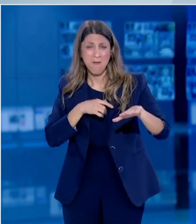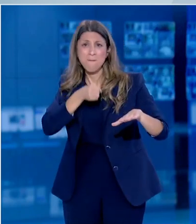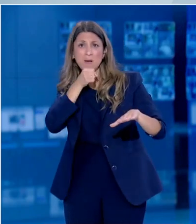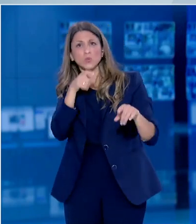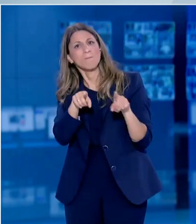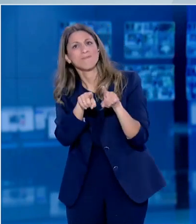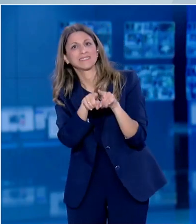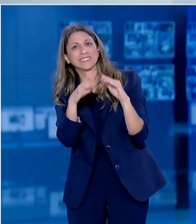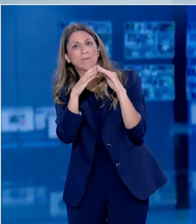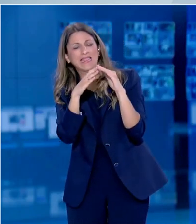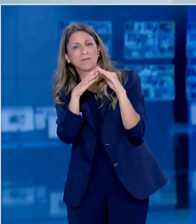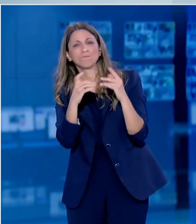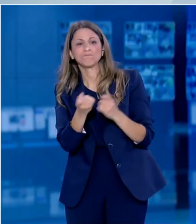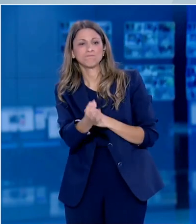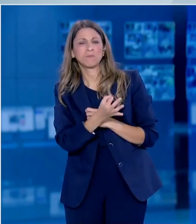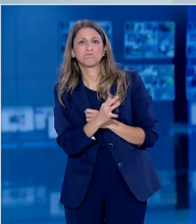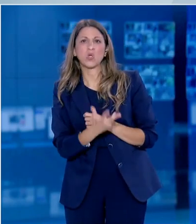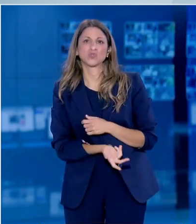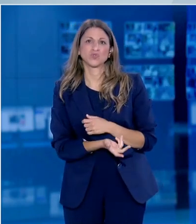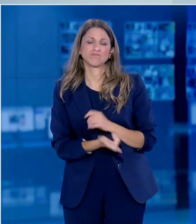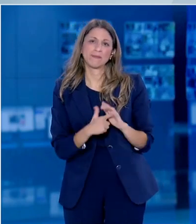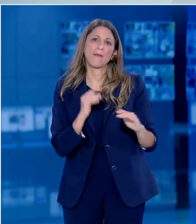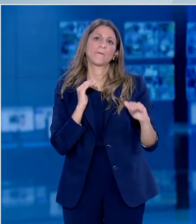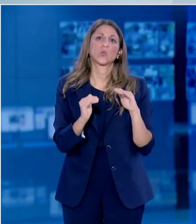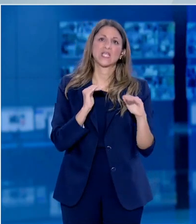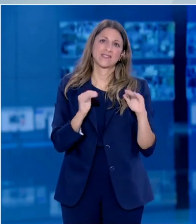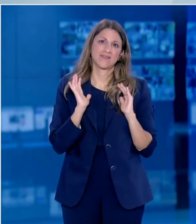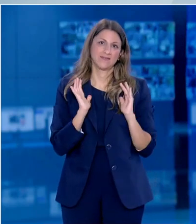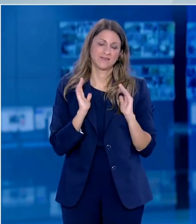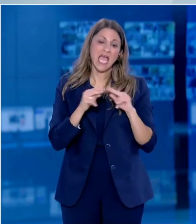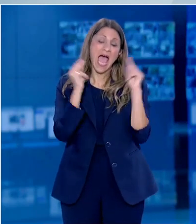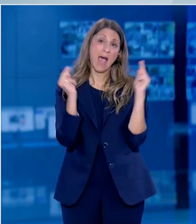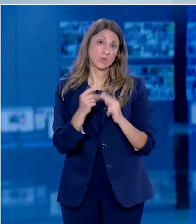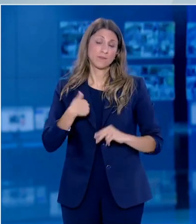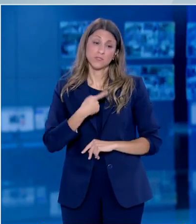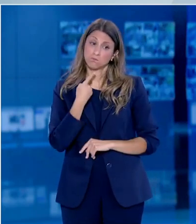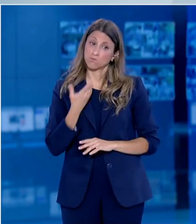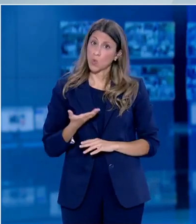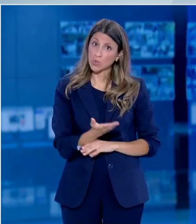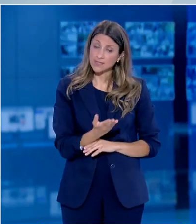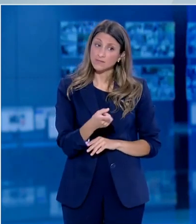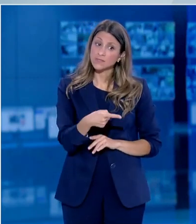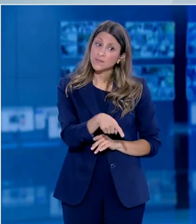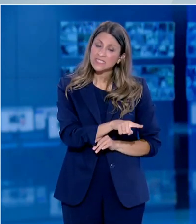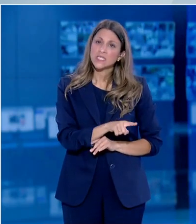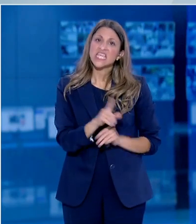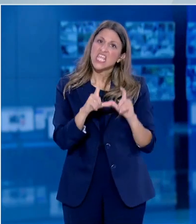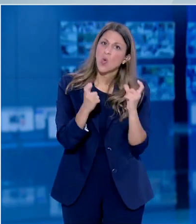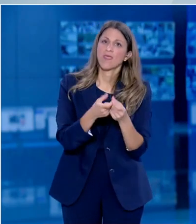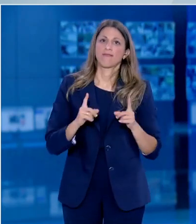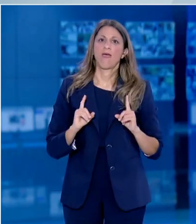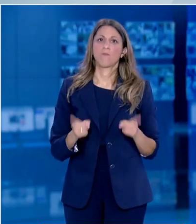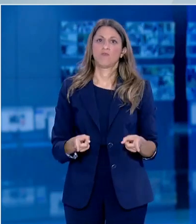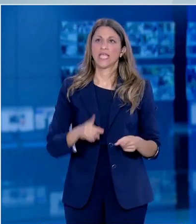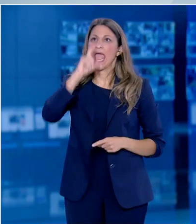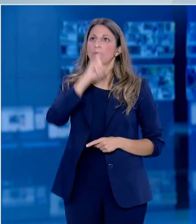πιθανή εκδεστονιό σε ένα περιβάλλον που έχουμε πάρα πολύ χαμηλή κυκλοφορία του ίου στη χώρα. Δηλαδή καταλαβαίνετε ότι δεν